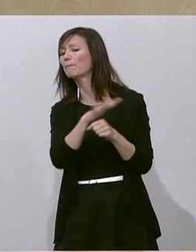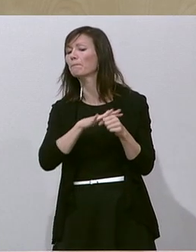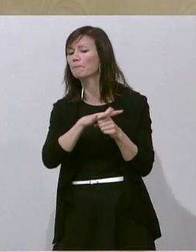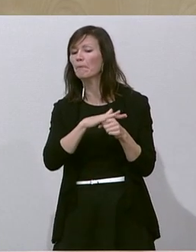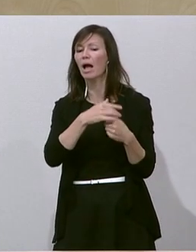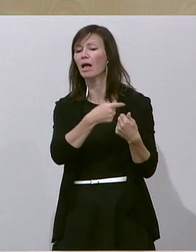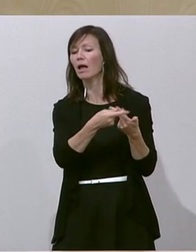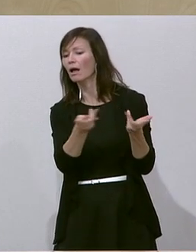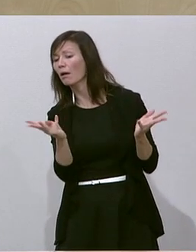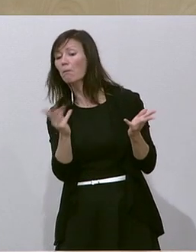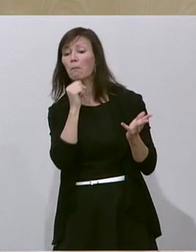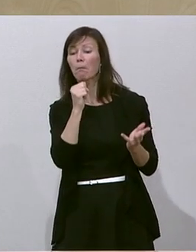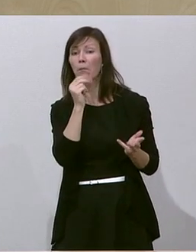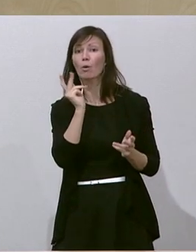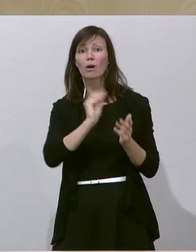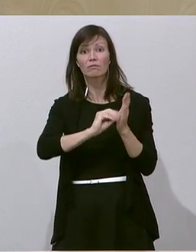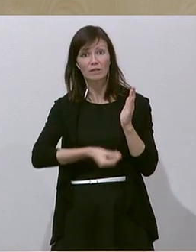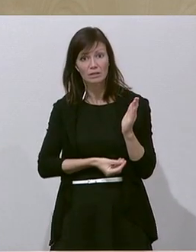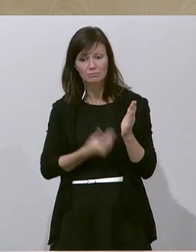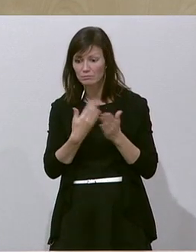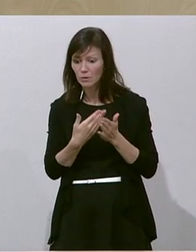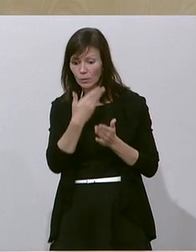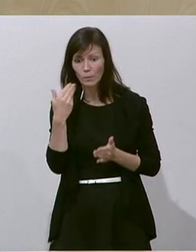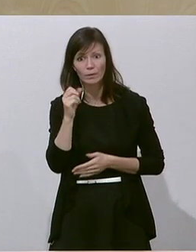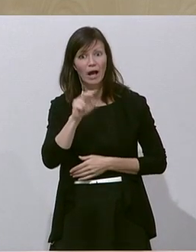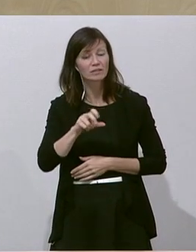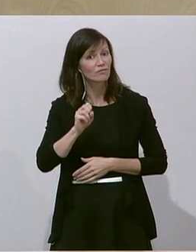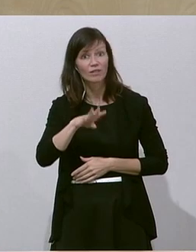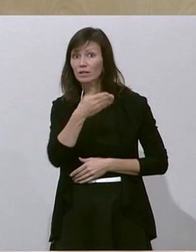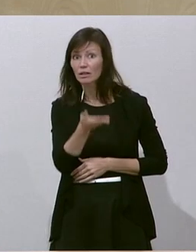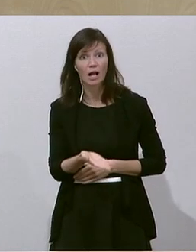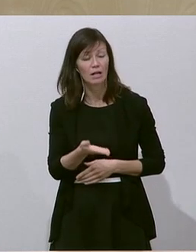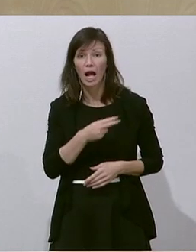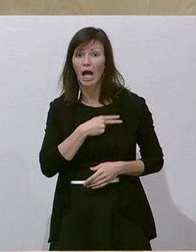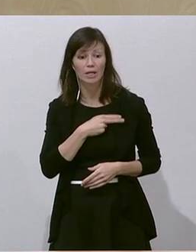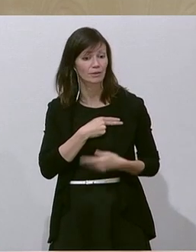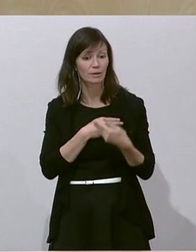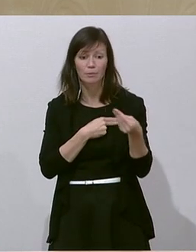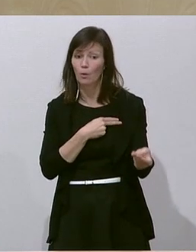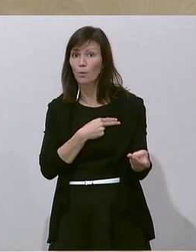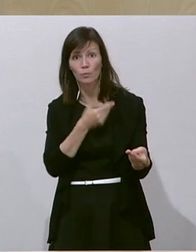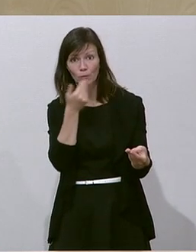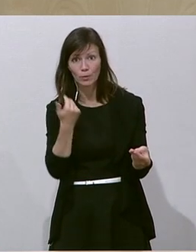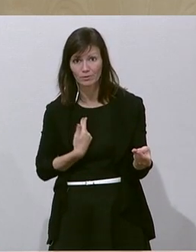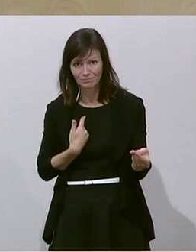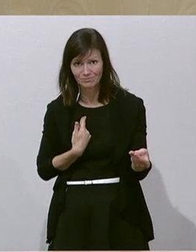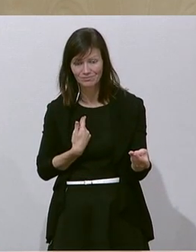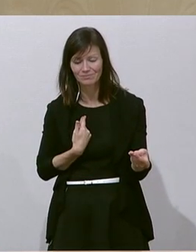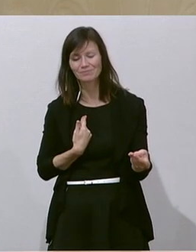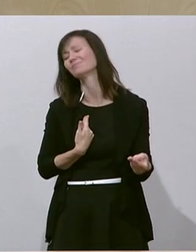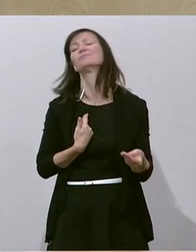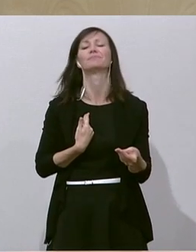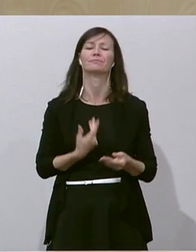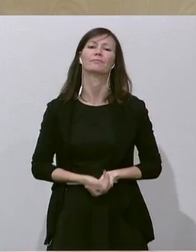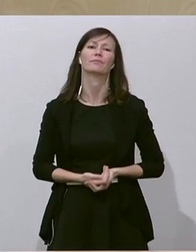die keinen Kollektivvertrag haben und keinen 13. und 14. garantiert haben. Grundsätzlich noch einmal, der 13.